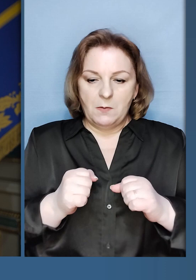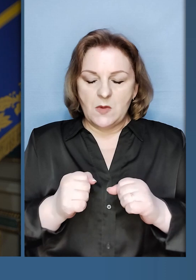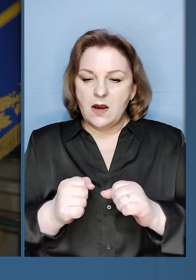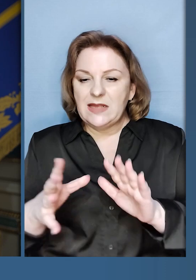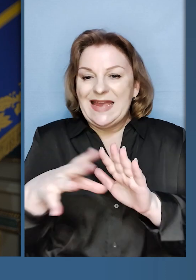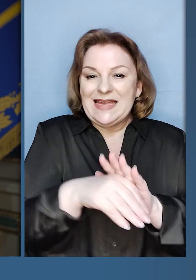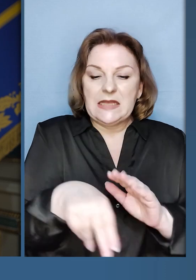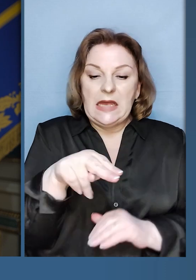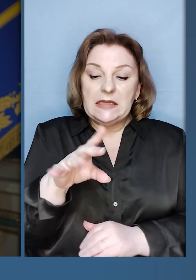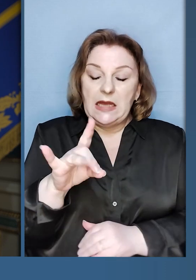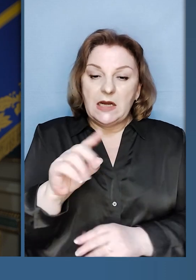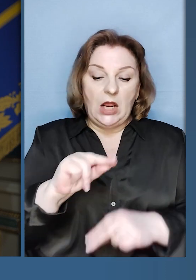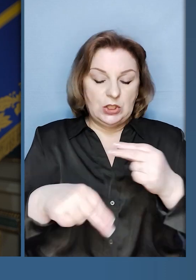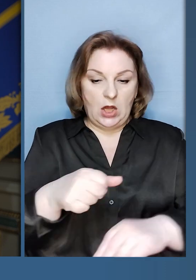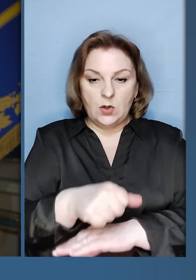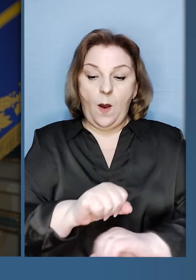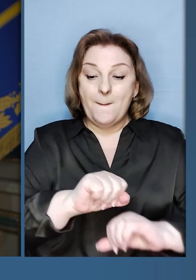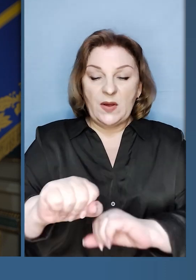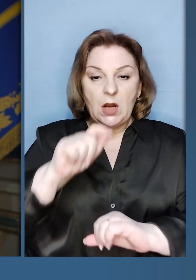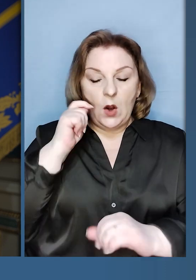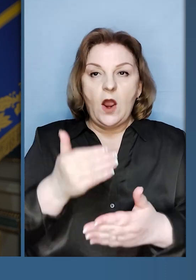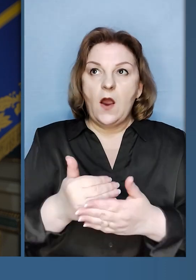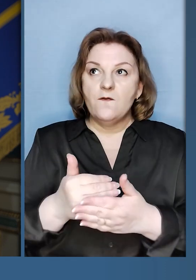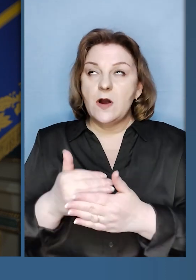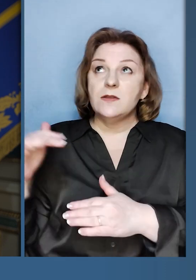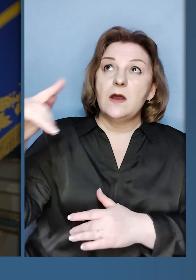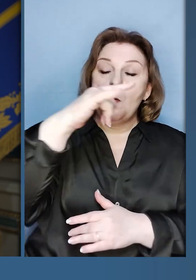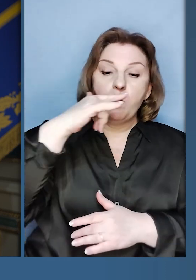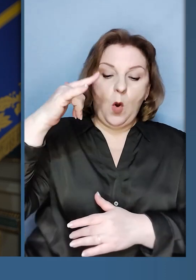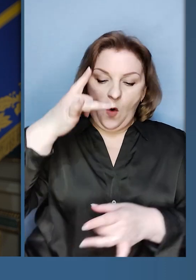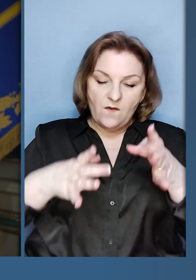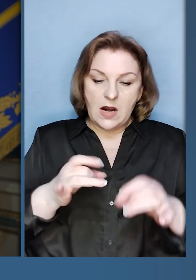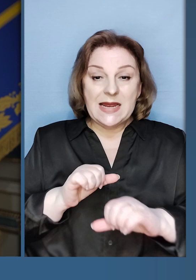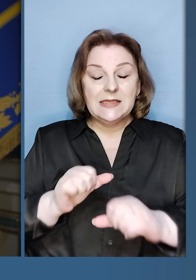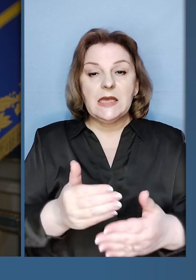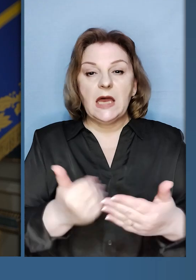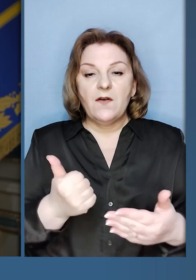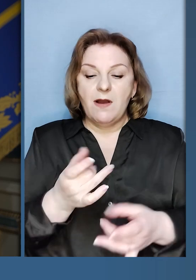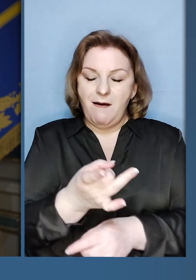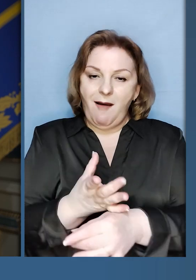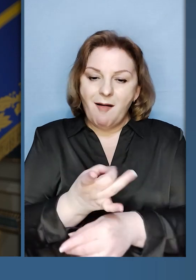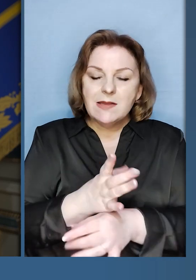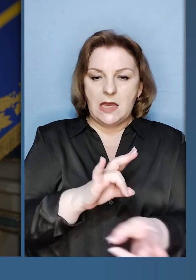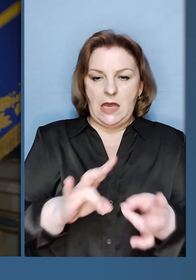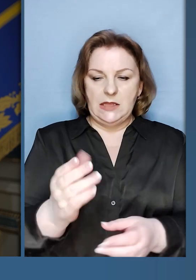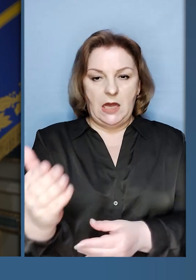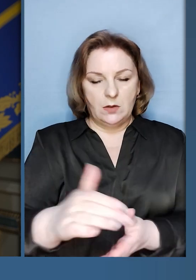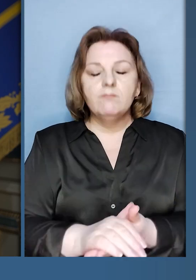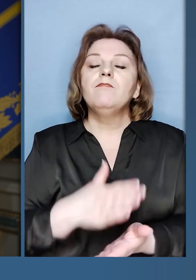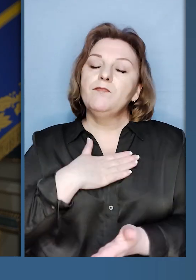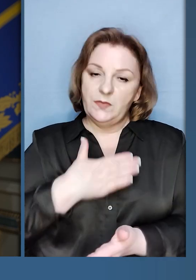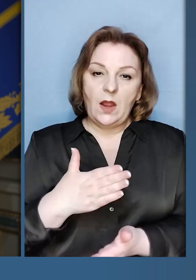від спроб завести ДРГ через кордон, це і прикриття України від повітряних ударів, це і захист від